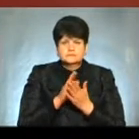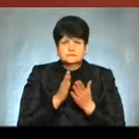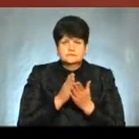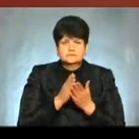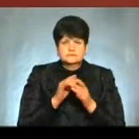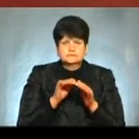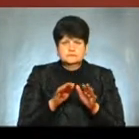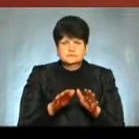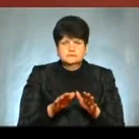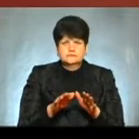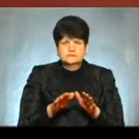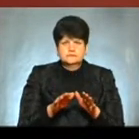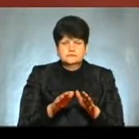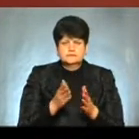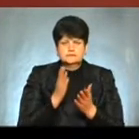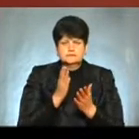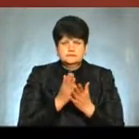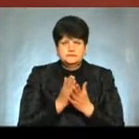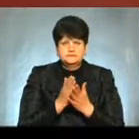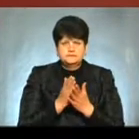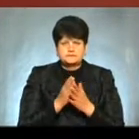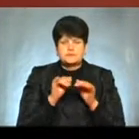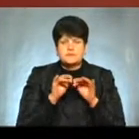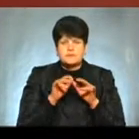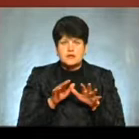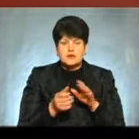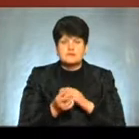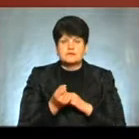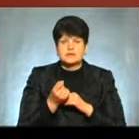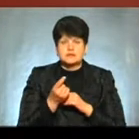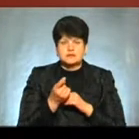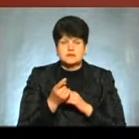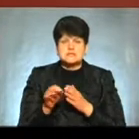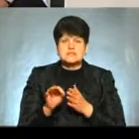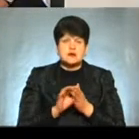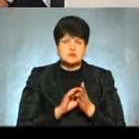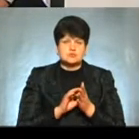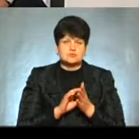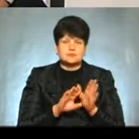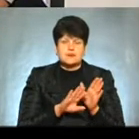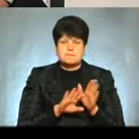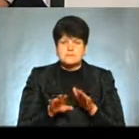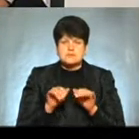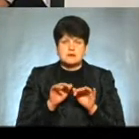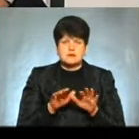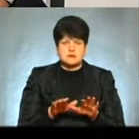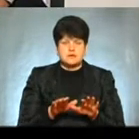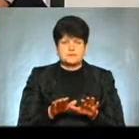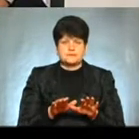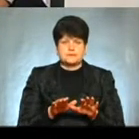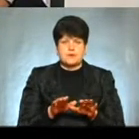на організм людини Пряма пошкоджуюча дія, вона виникла, власне, зразу після дії опромінення